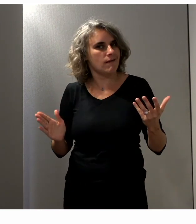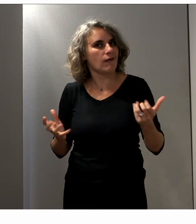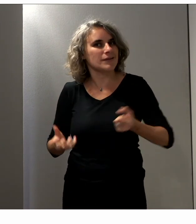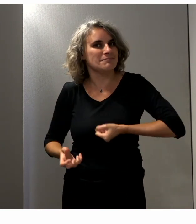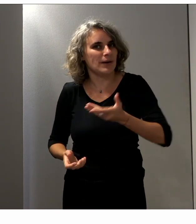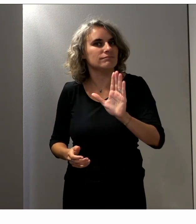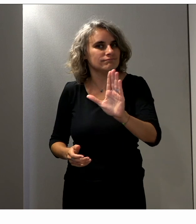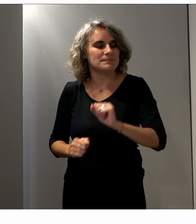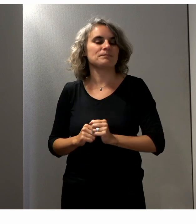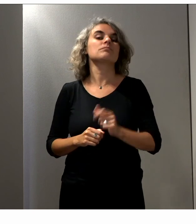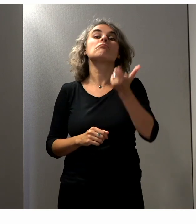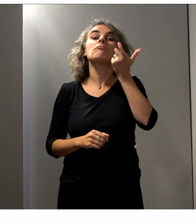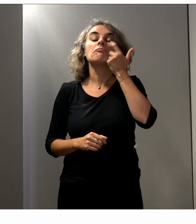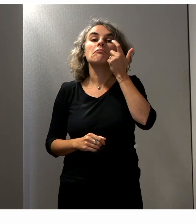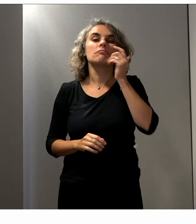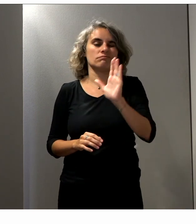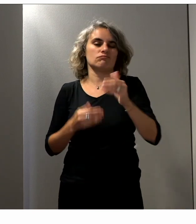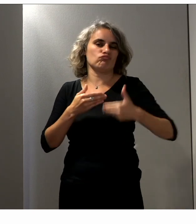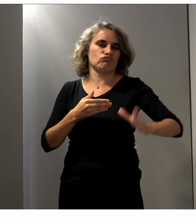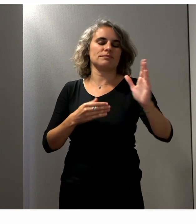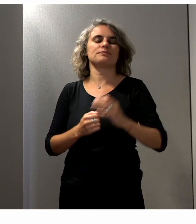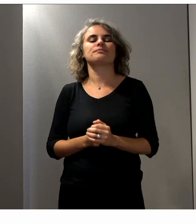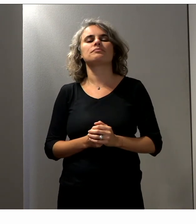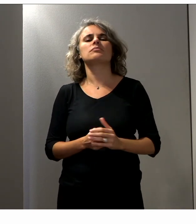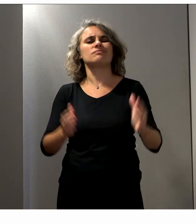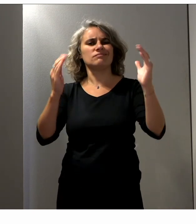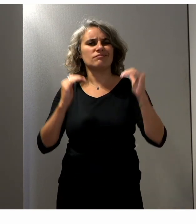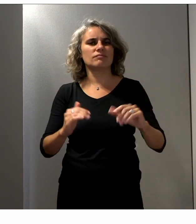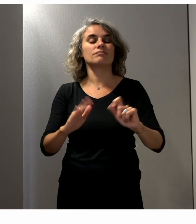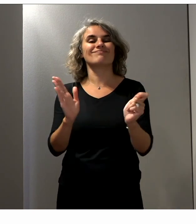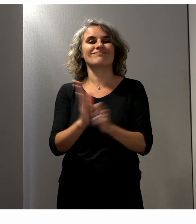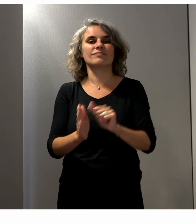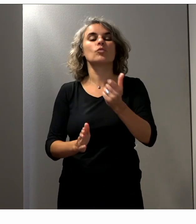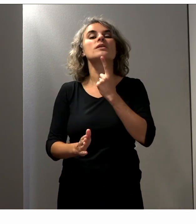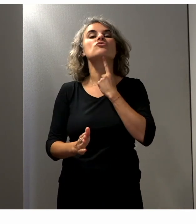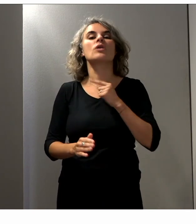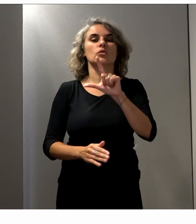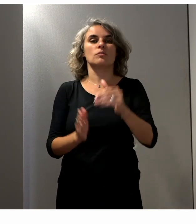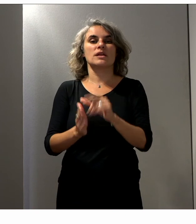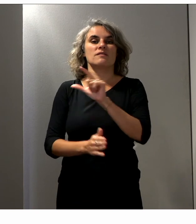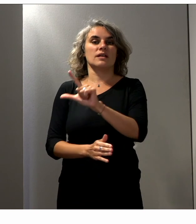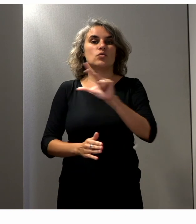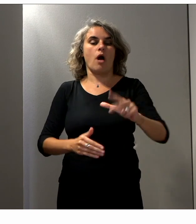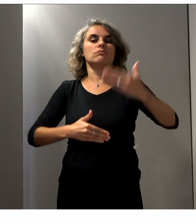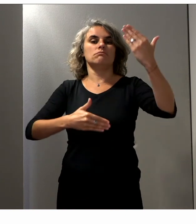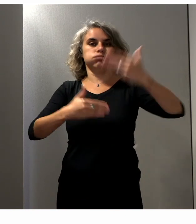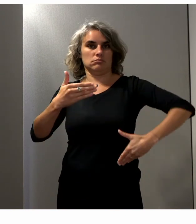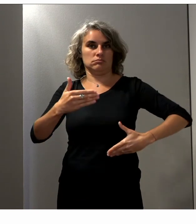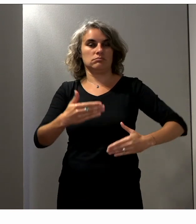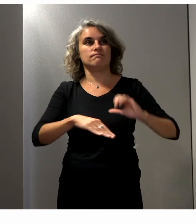suite poser sur la table, on verra son importance. Au plus tard, le 1er juin 2023, le gouvernement